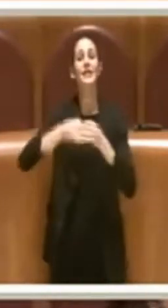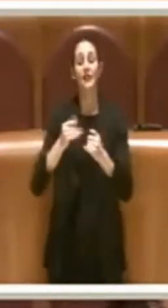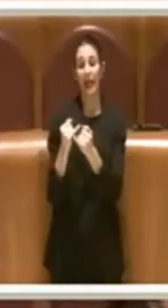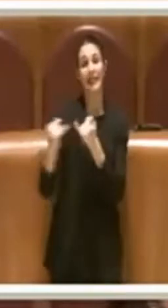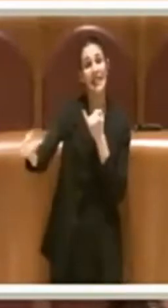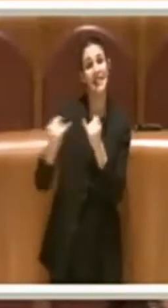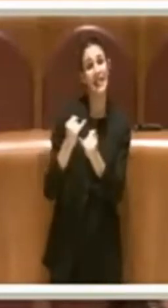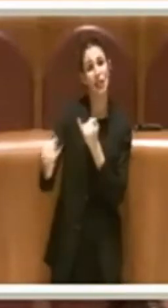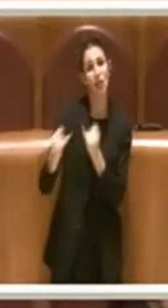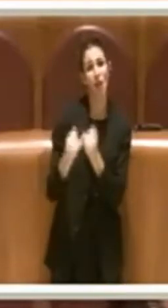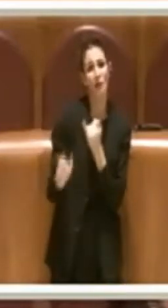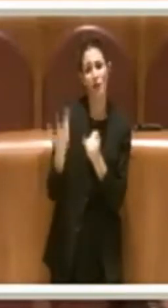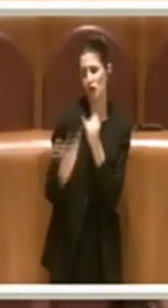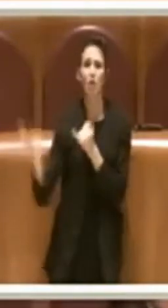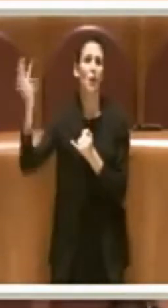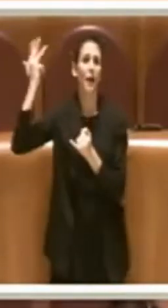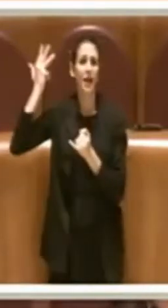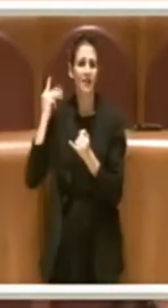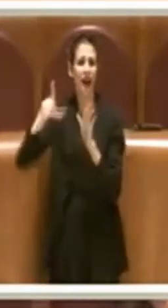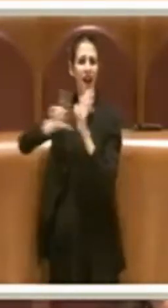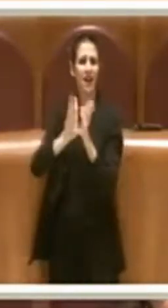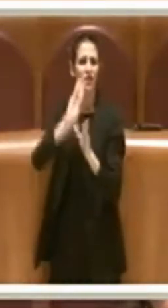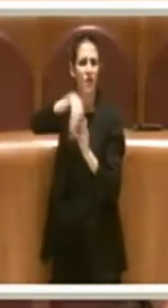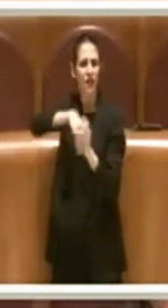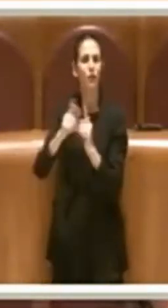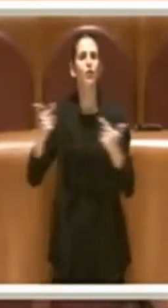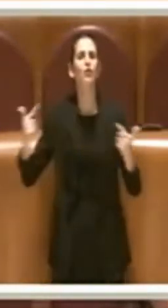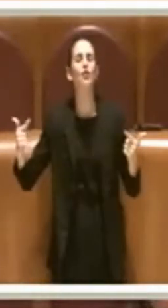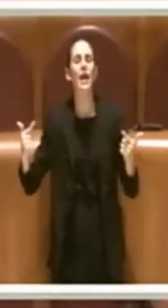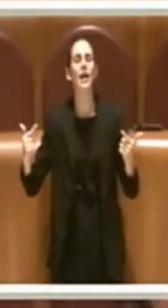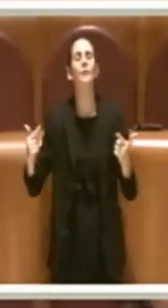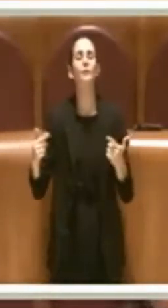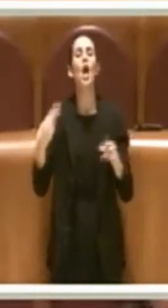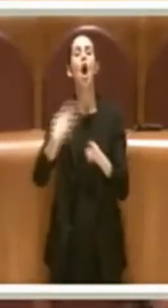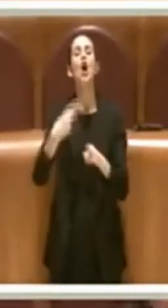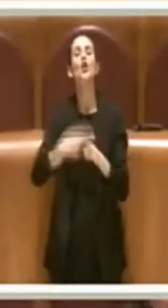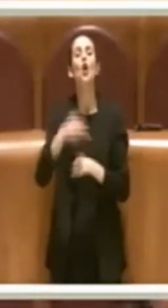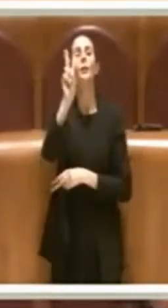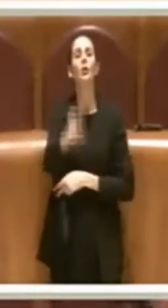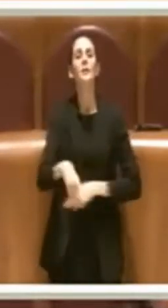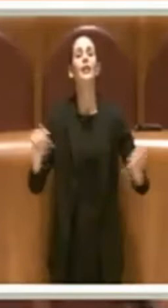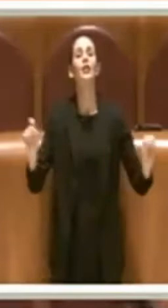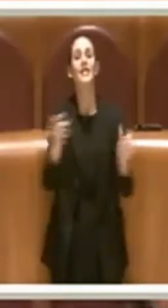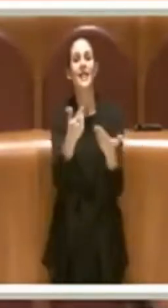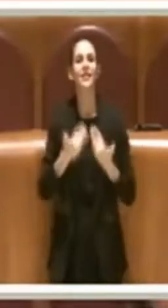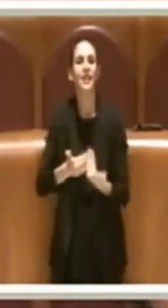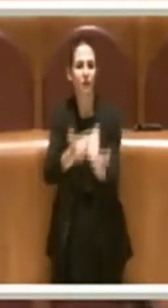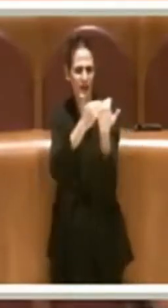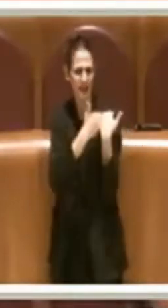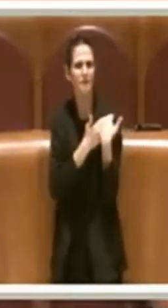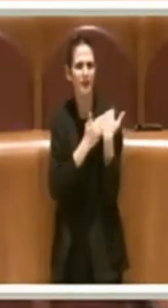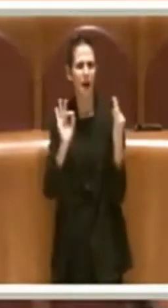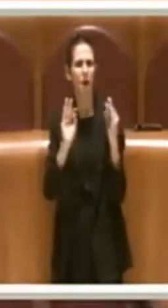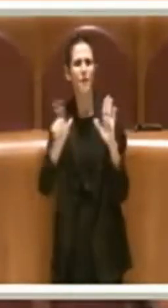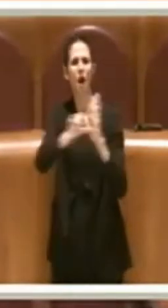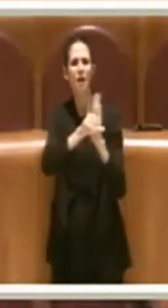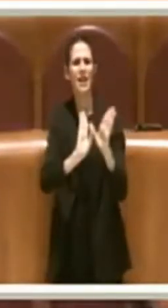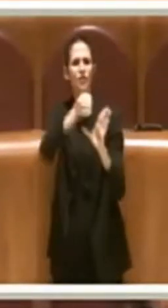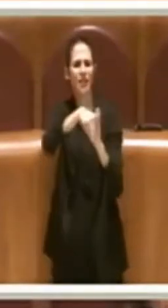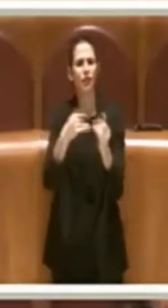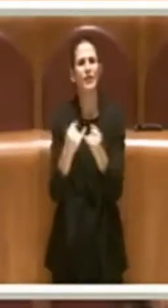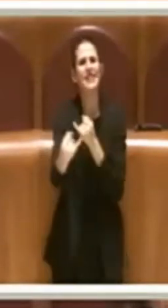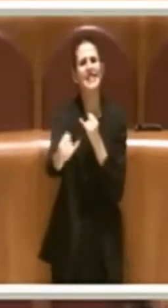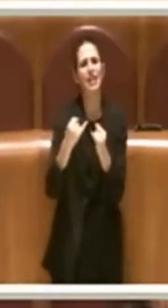regionale non c'è stato. Roma si è presa una responsabilità nel 2017, quella di inserire un distanziometro che non era previsto dalla legge